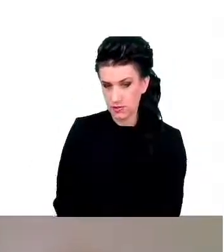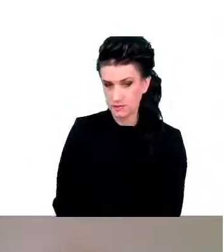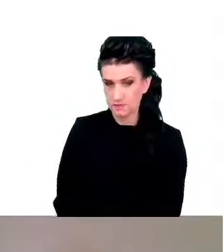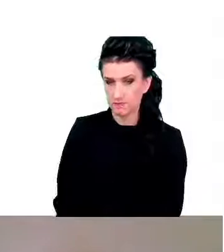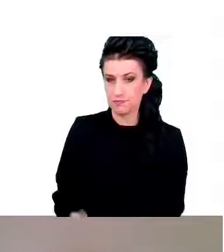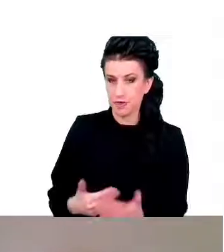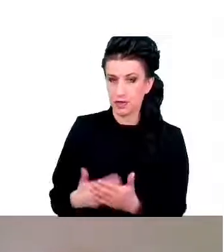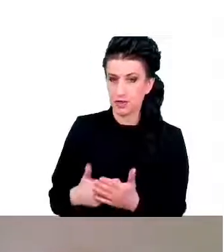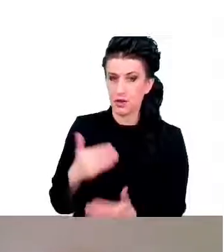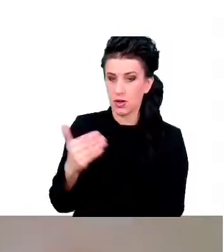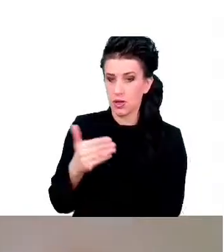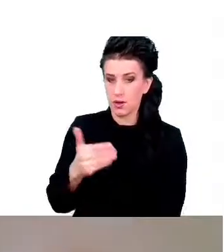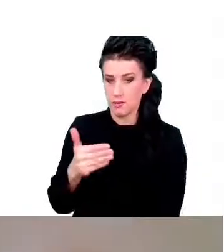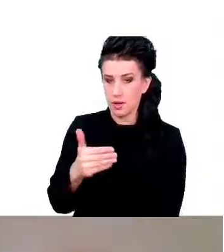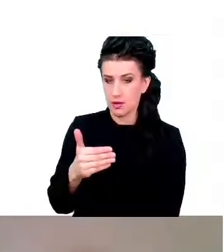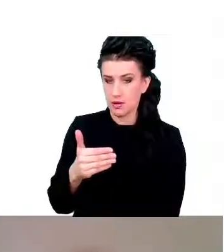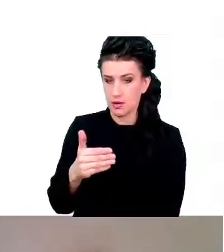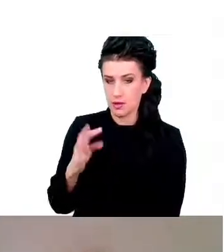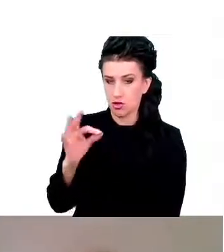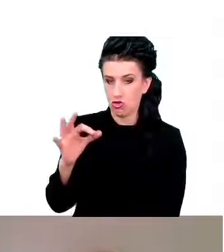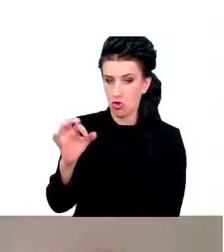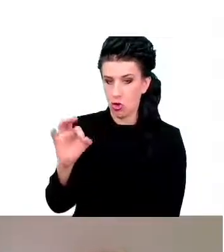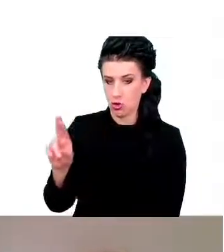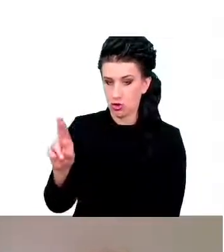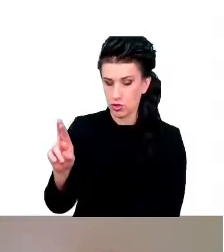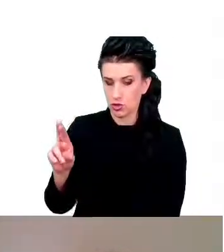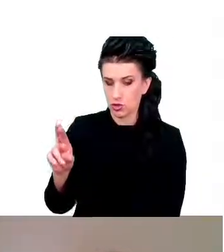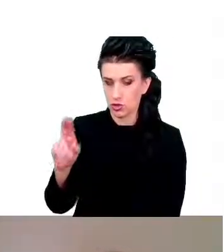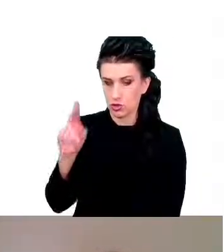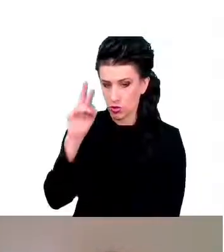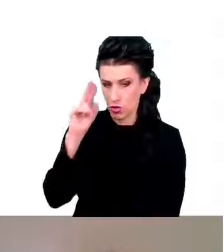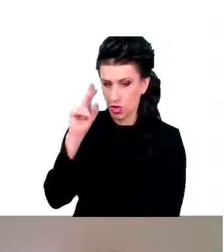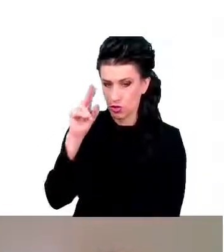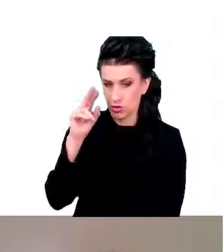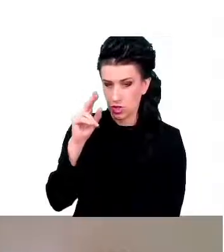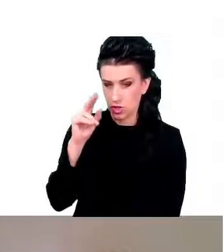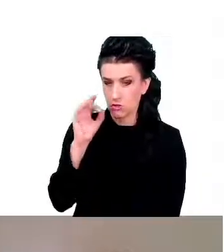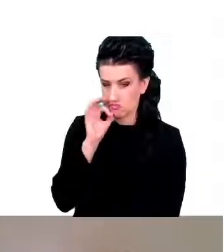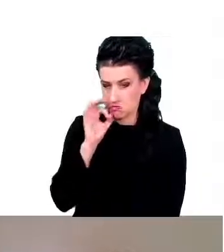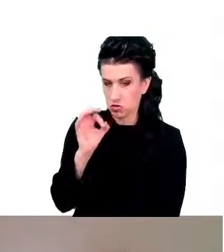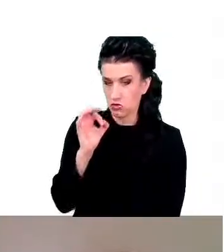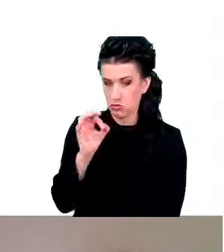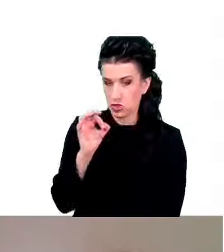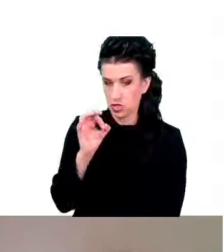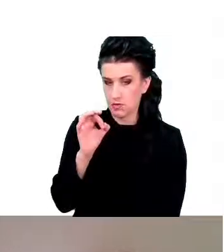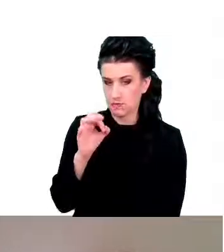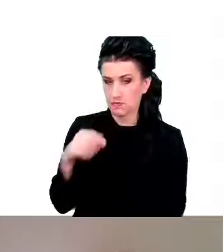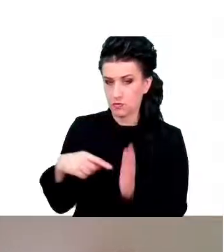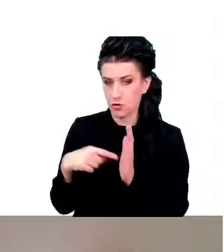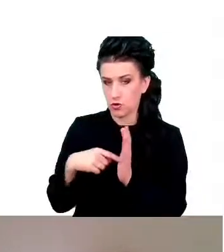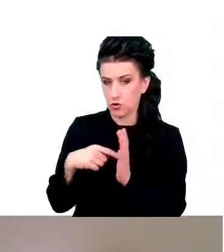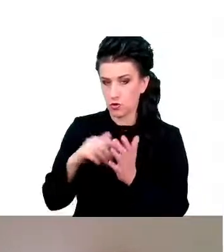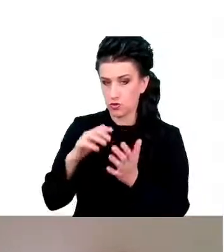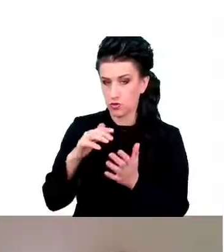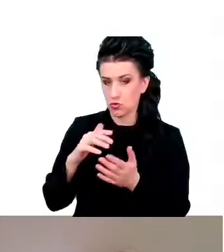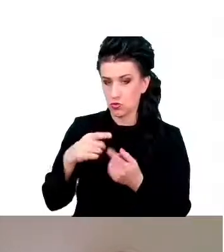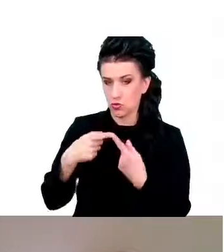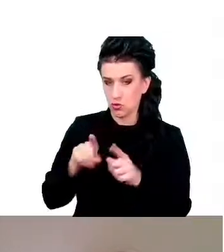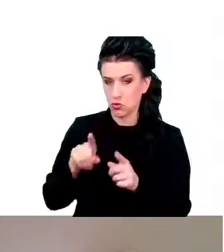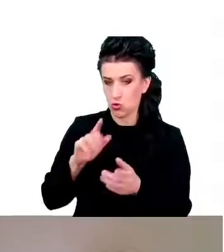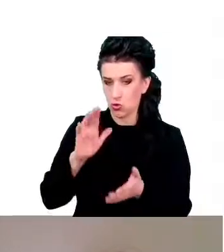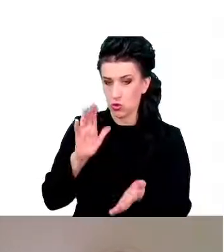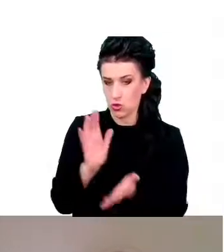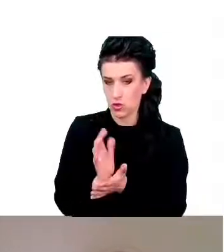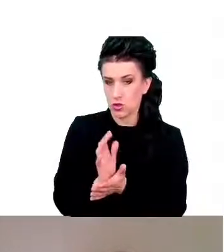dobrym kandydatem do takiego skojarzenia, ponieważ to jest skrót od angielskiego